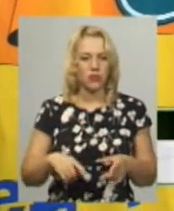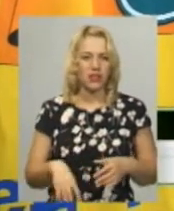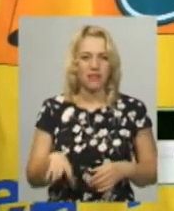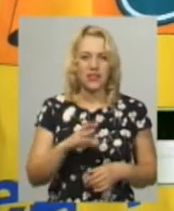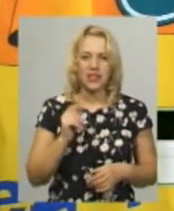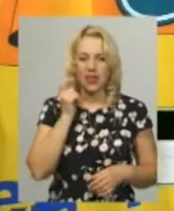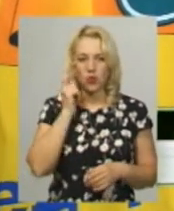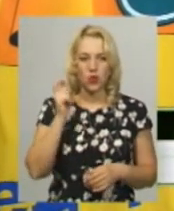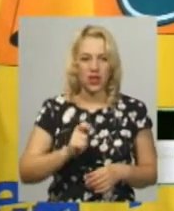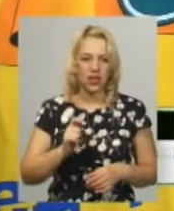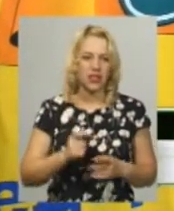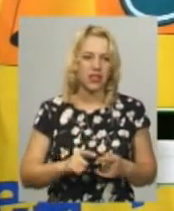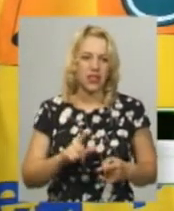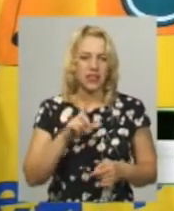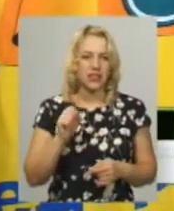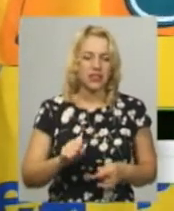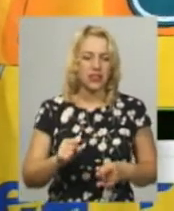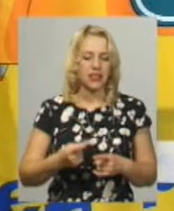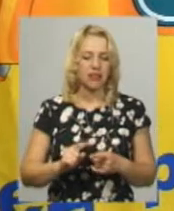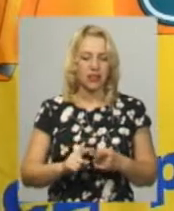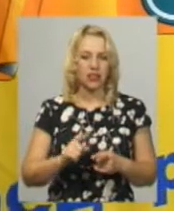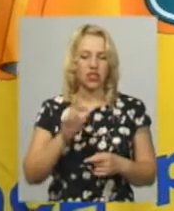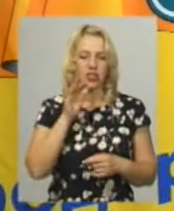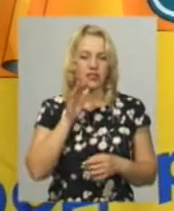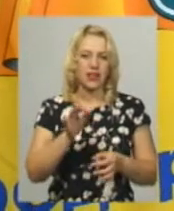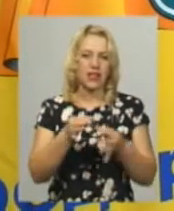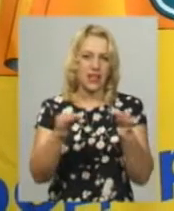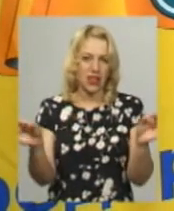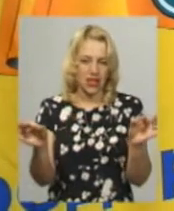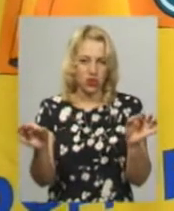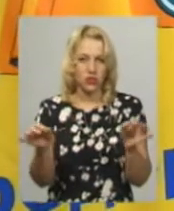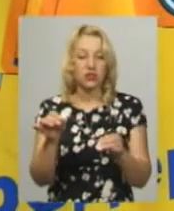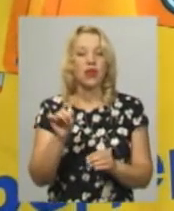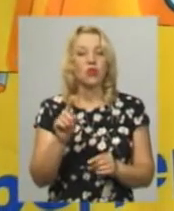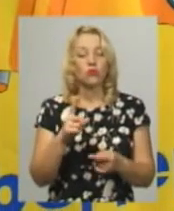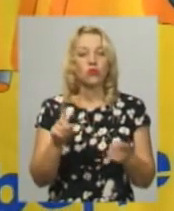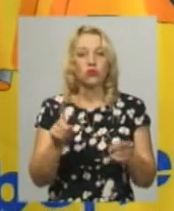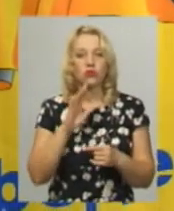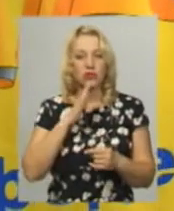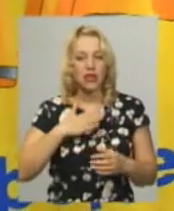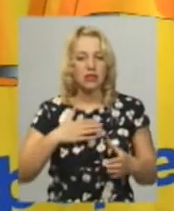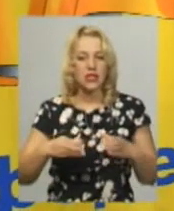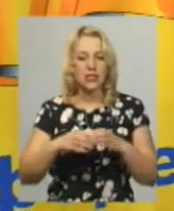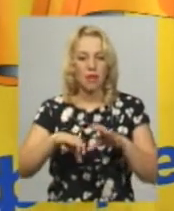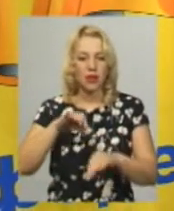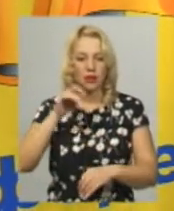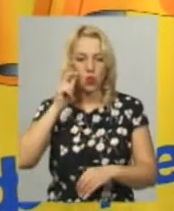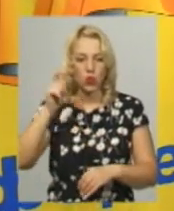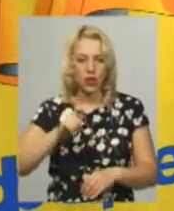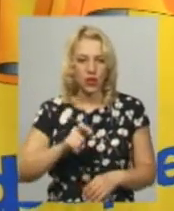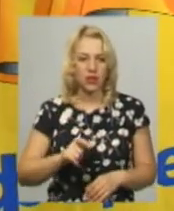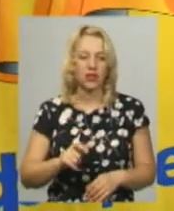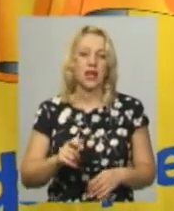України за часи її незалежності. Те, що наша збірна України у 20